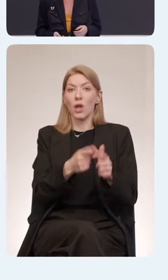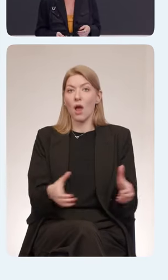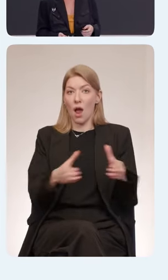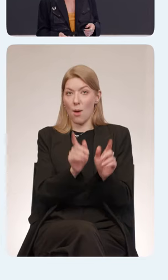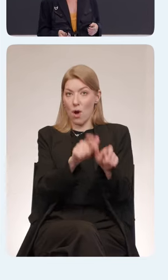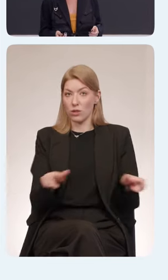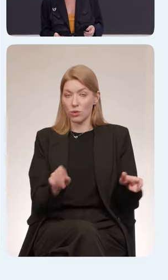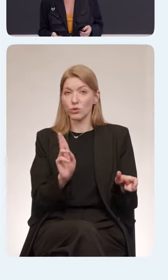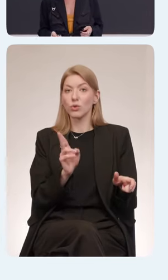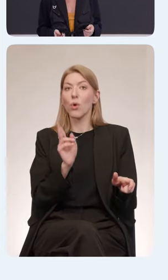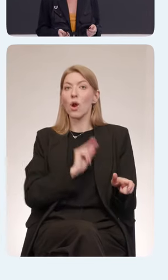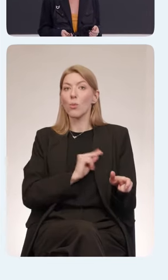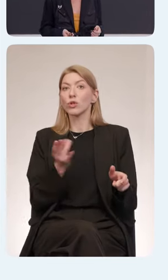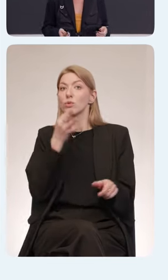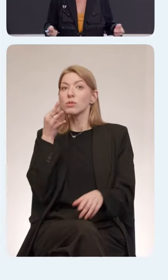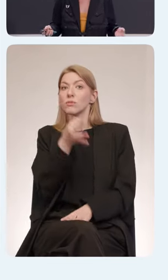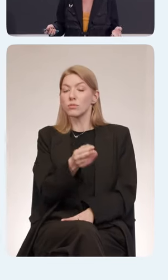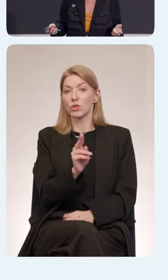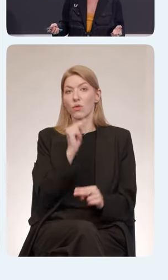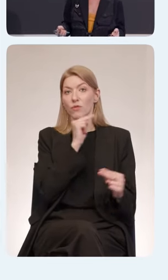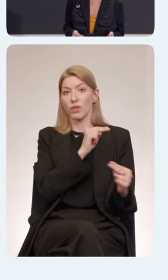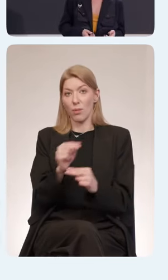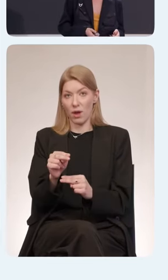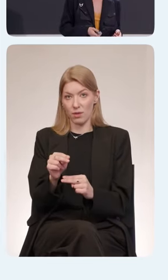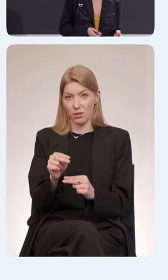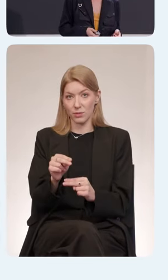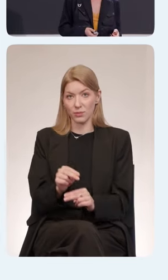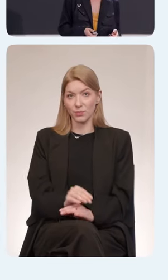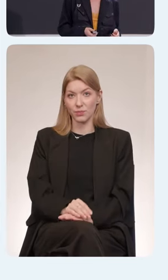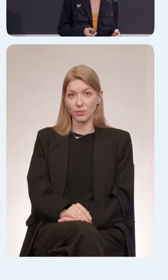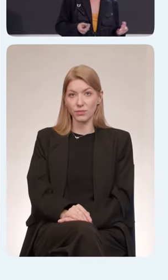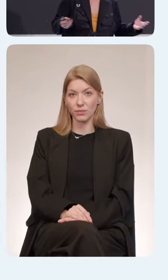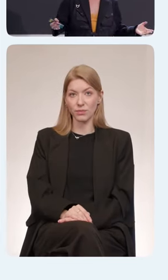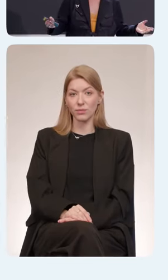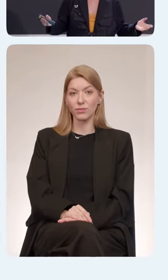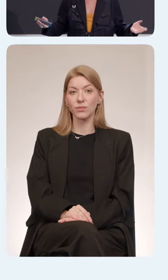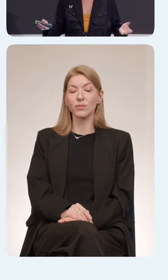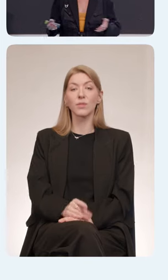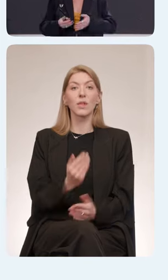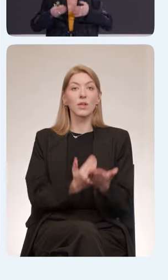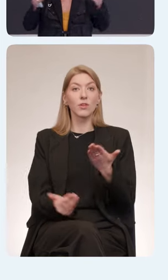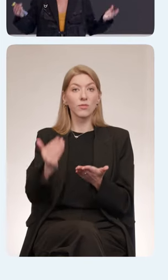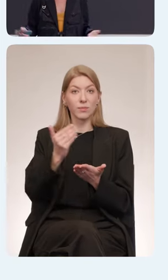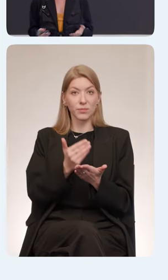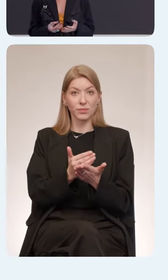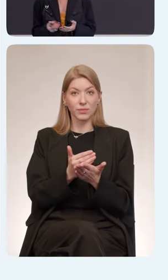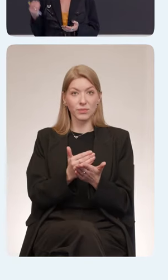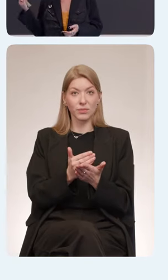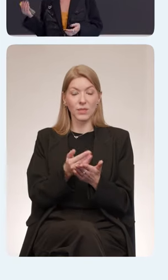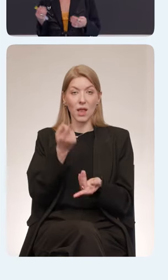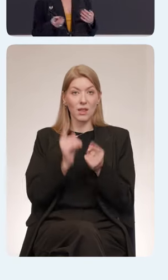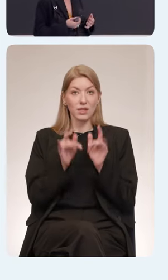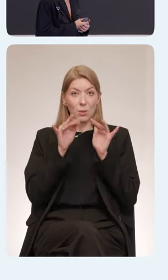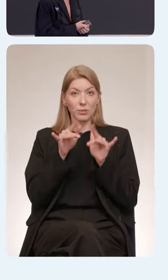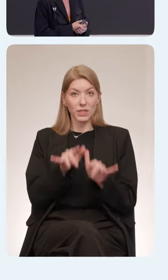как-то обратить на это свое внимание, потому что это важно. Это приводит нас к тому, что на самом деле эту